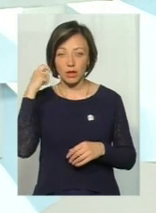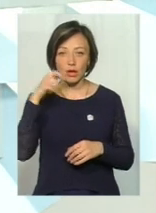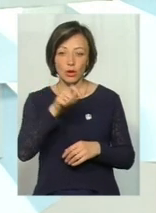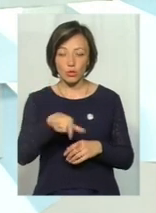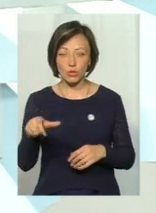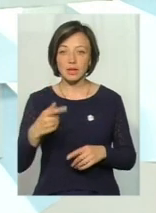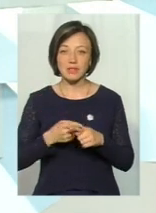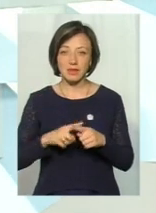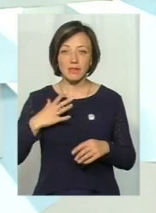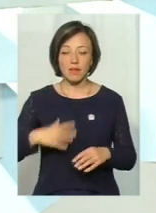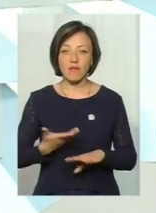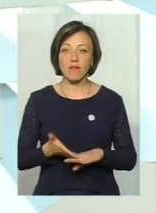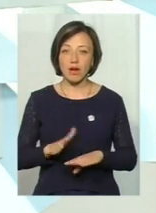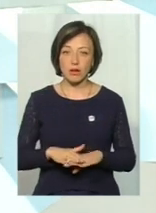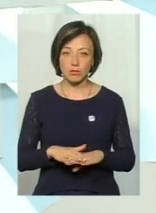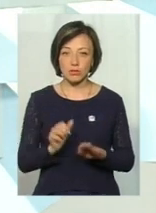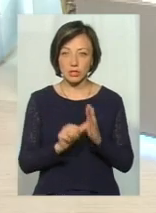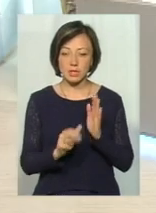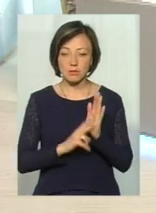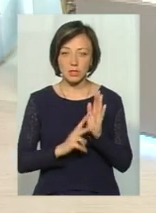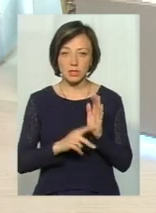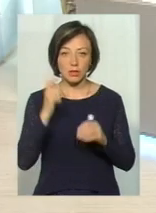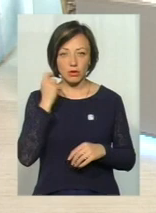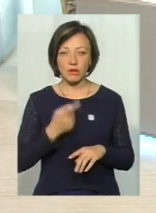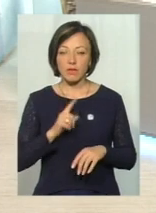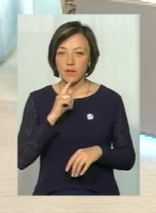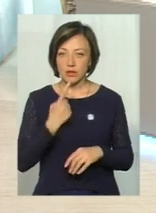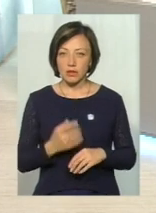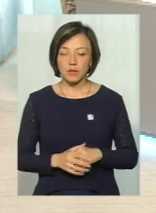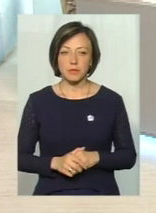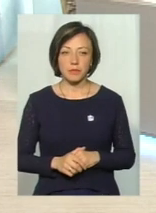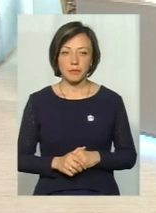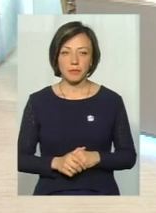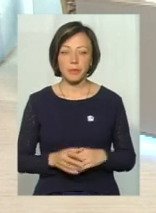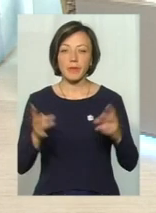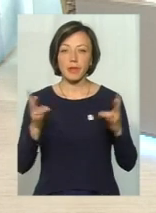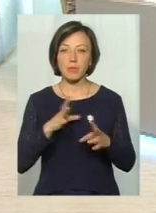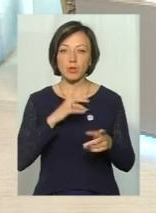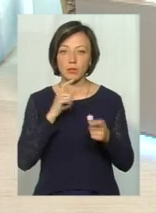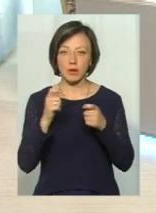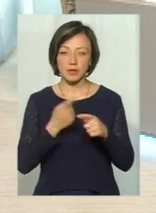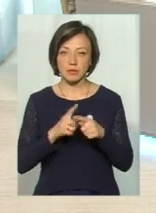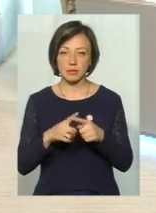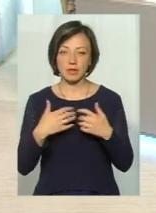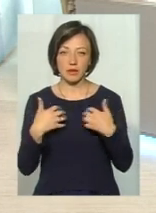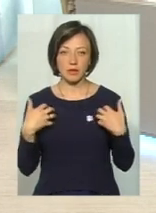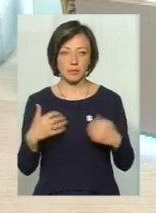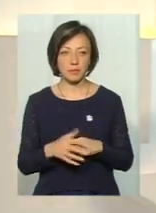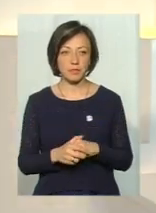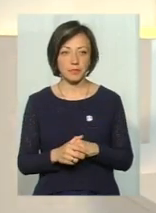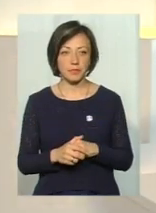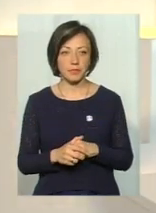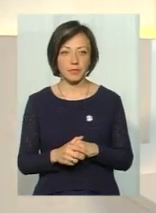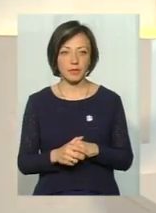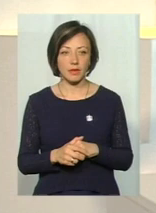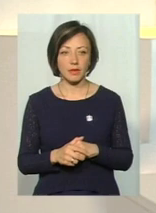переживають це важче, там 60 років, 70 років і так далі. Тому треба бути обережно з цими тваринами. Пане Валентине, якраз